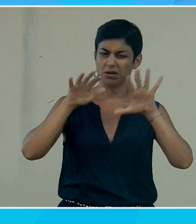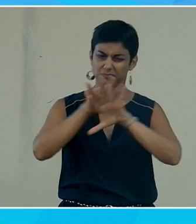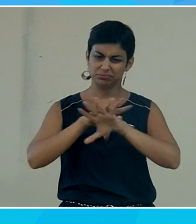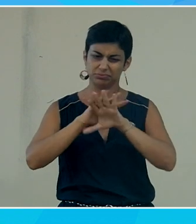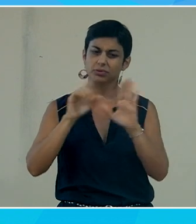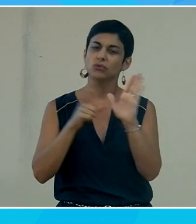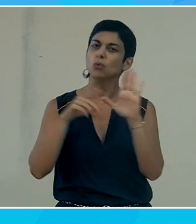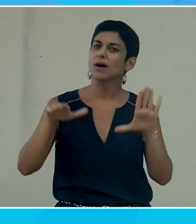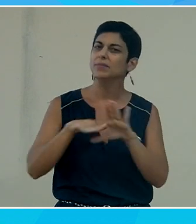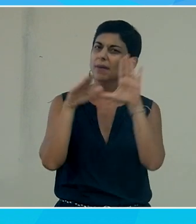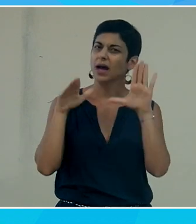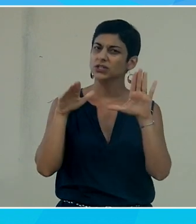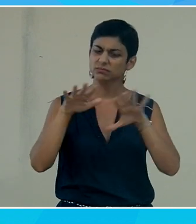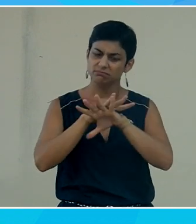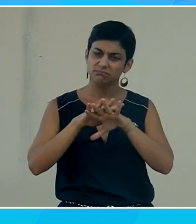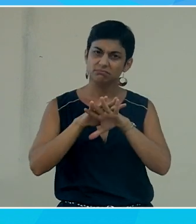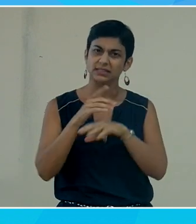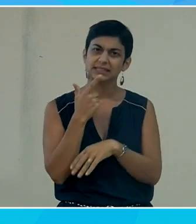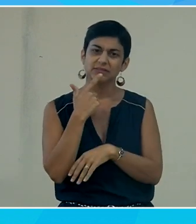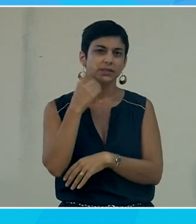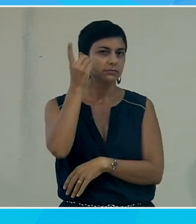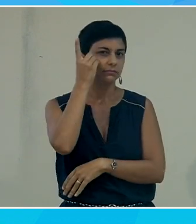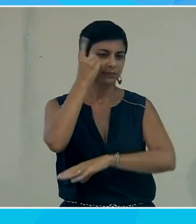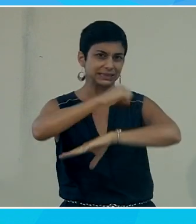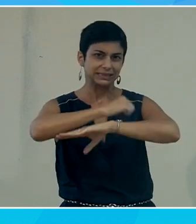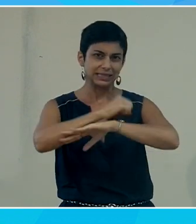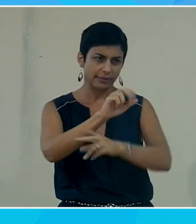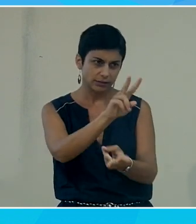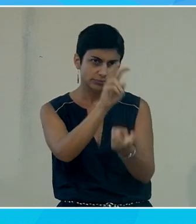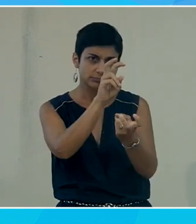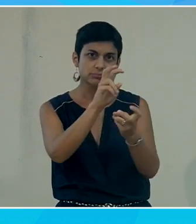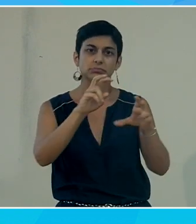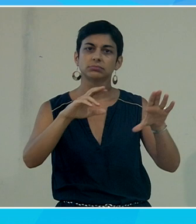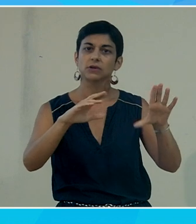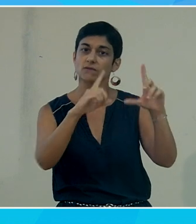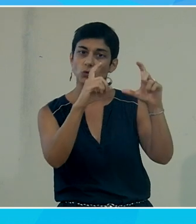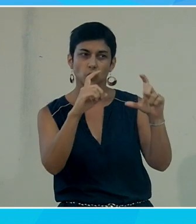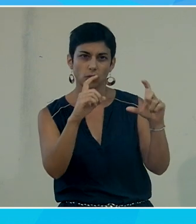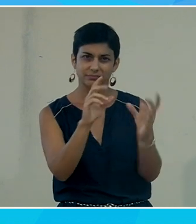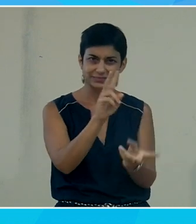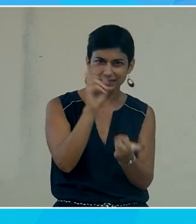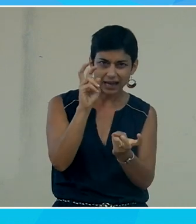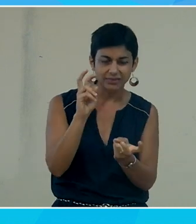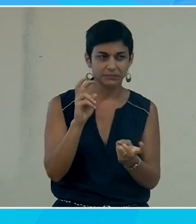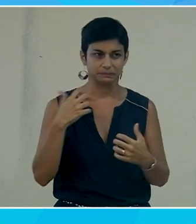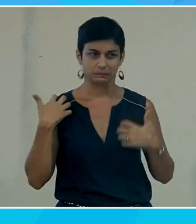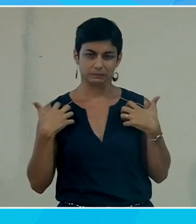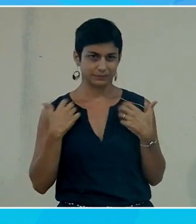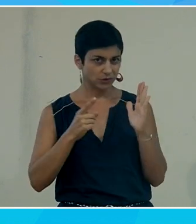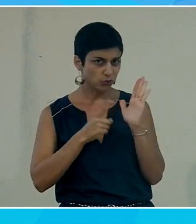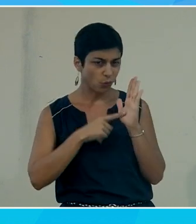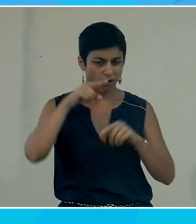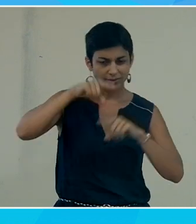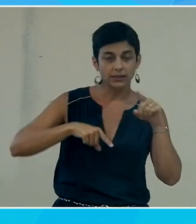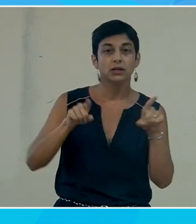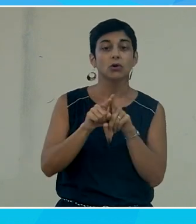à'image le fait de scanner avec un appareil Android une photo on avait des doutes les mêmes doutes que ce qu'on a aujourd'hui sur du